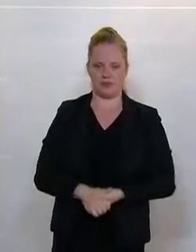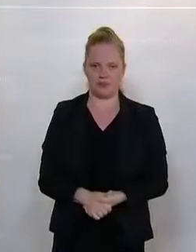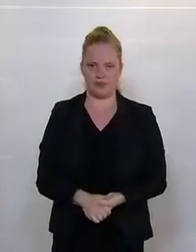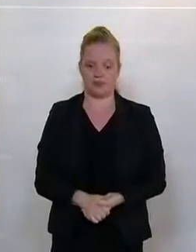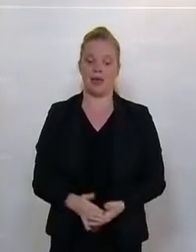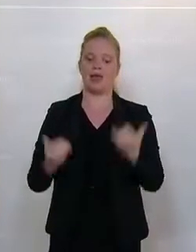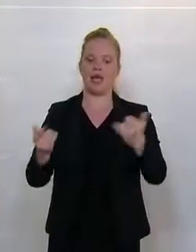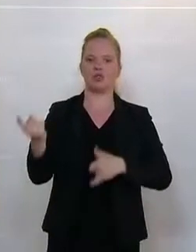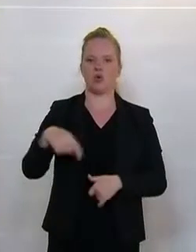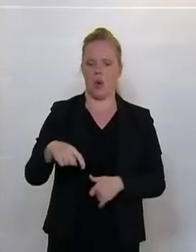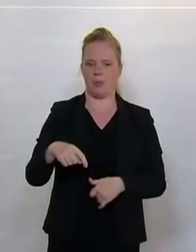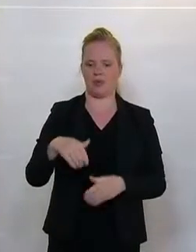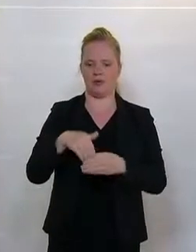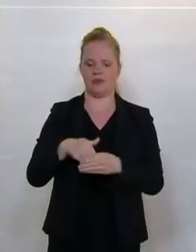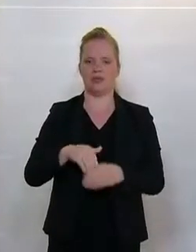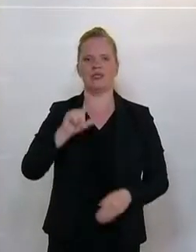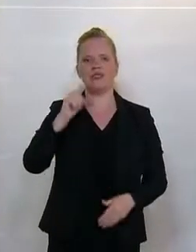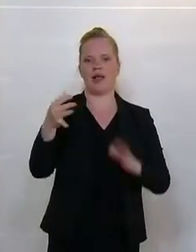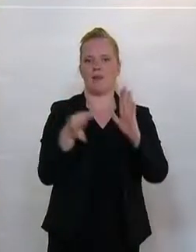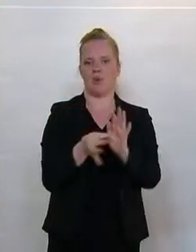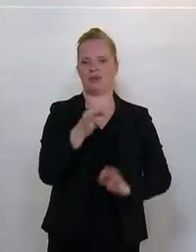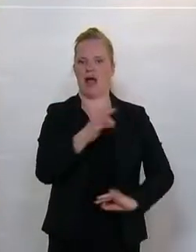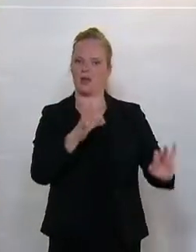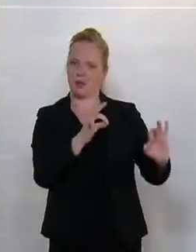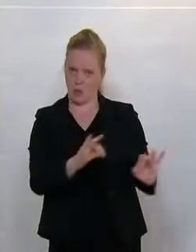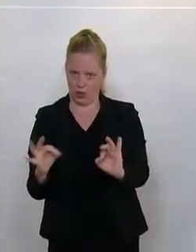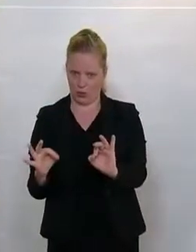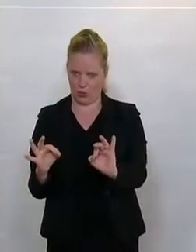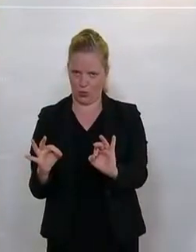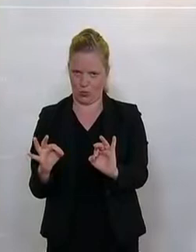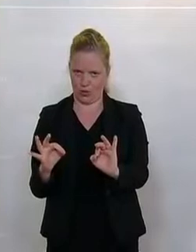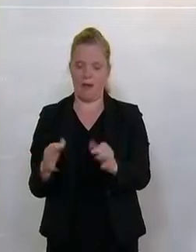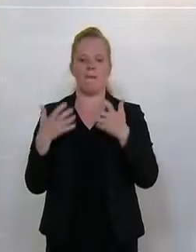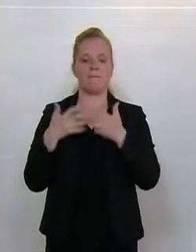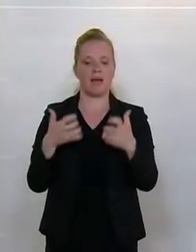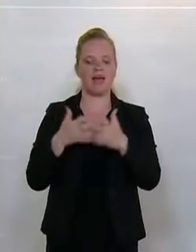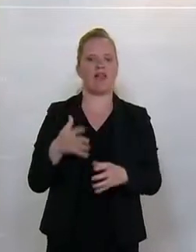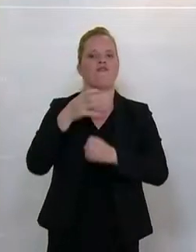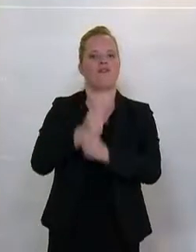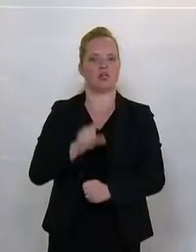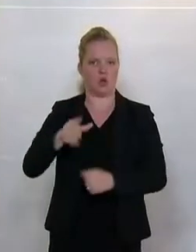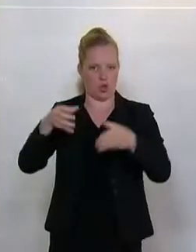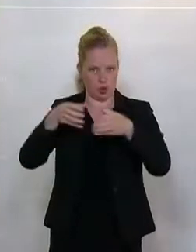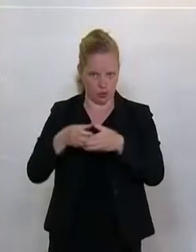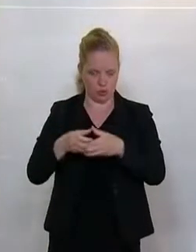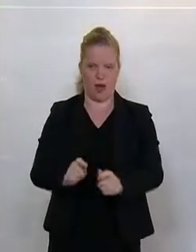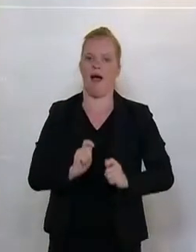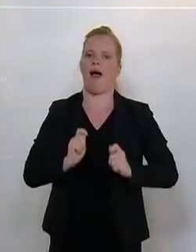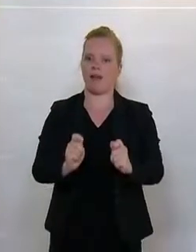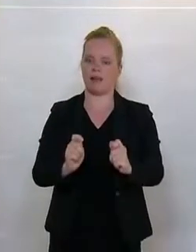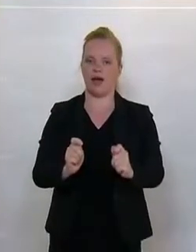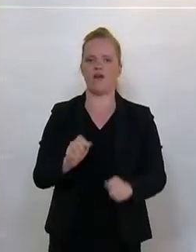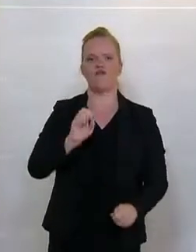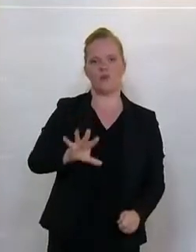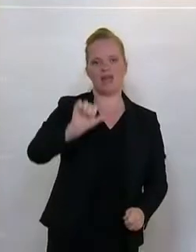Wie gelangen zum zweiten Punkt der Tagesordnung? Von heute 29 Punkten und ich glaube, die netten